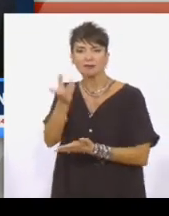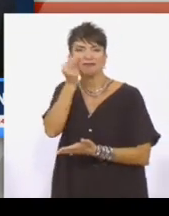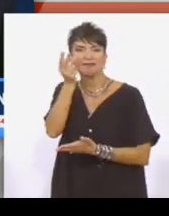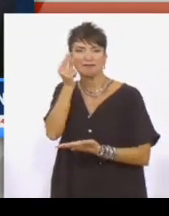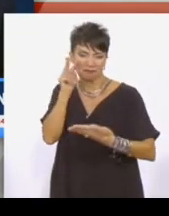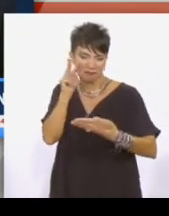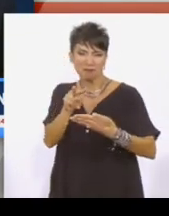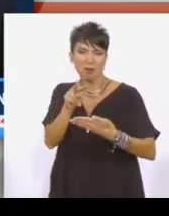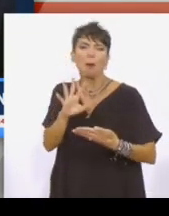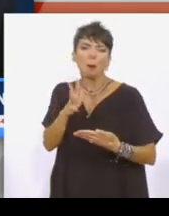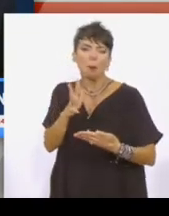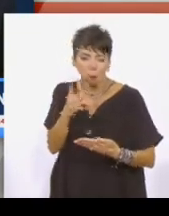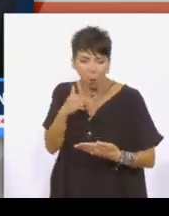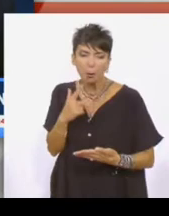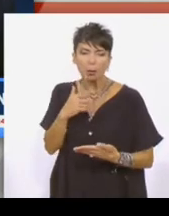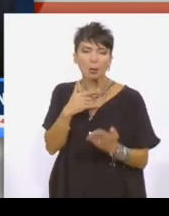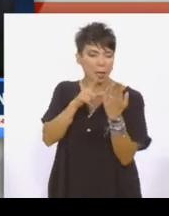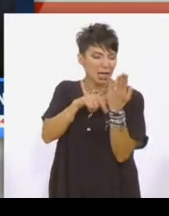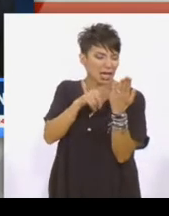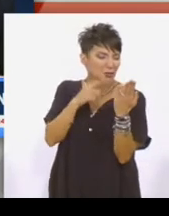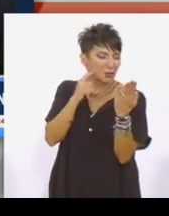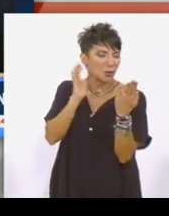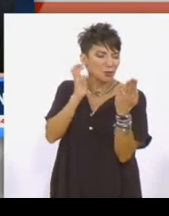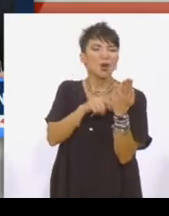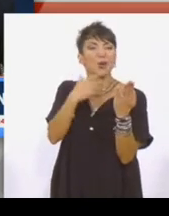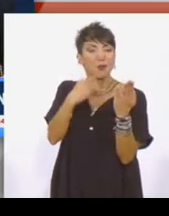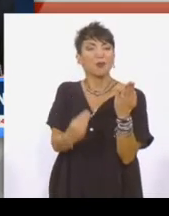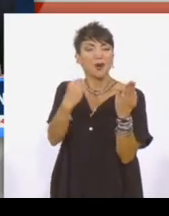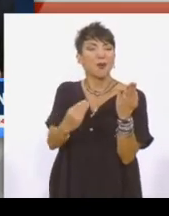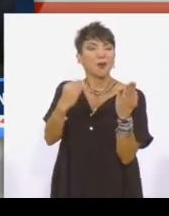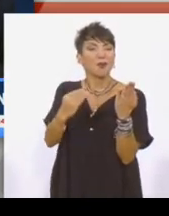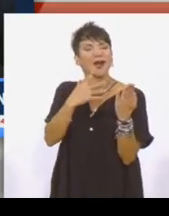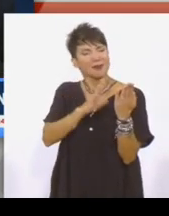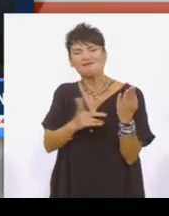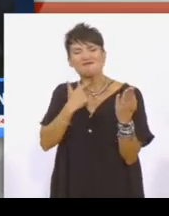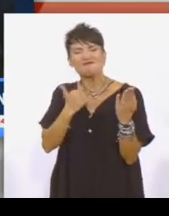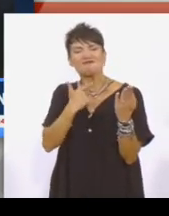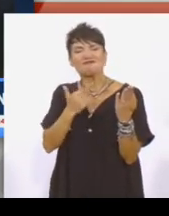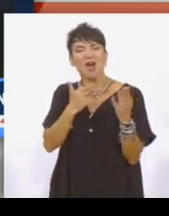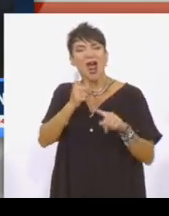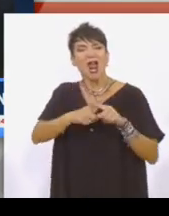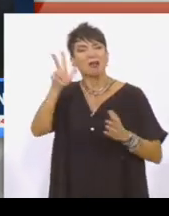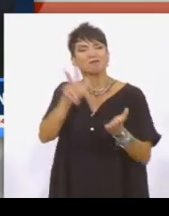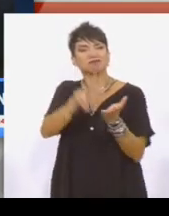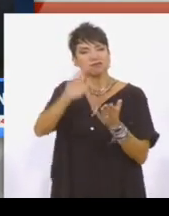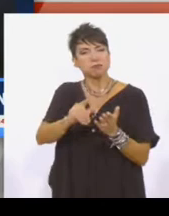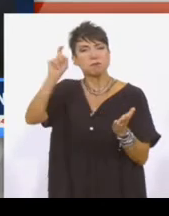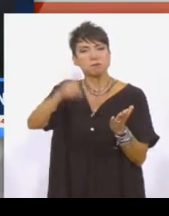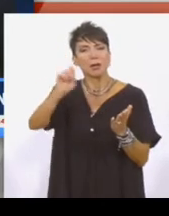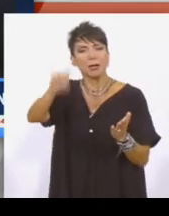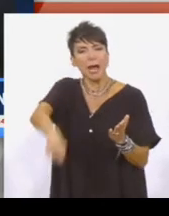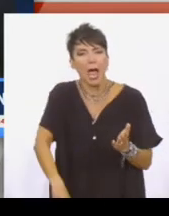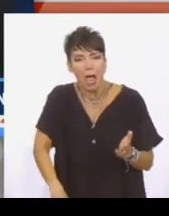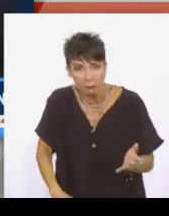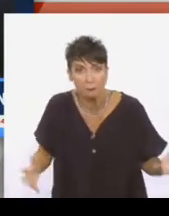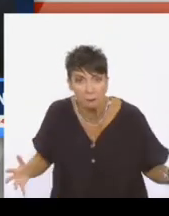από ό,τι μου λένε μπορεί να μην ήταν καν στο γραφείο του και από το κινητό του, του φάνηκε πολύ ωραίο το Τουρκοετζίαν και είπε η Ελλάδα εγκρίνει πάτησε το κουμπί,